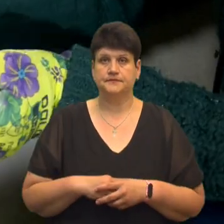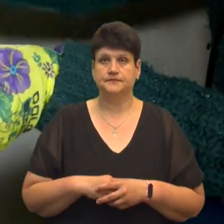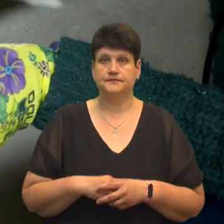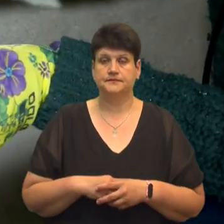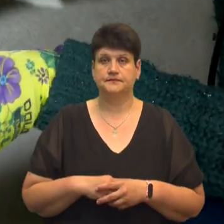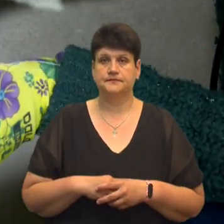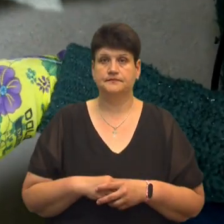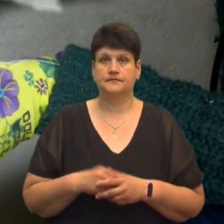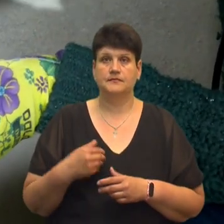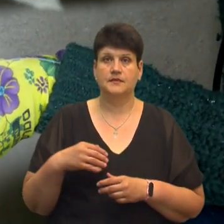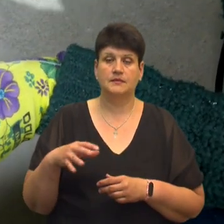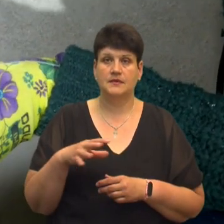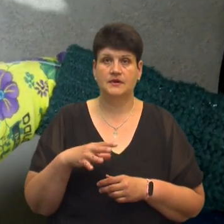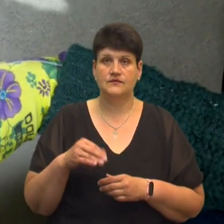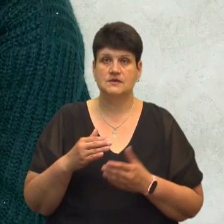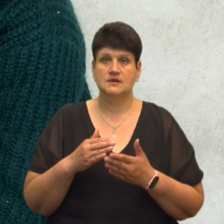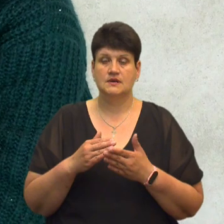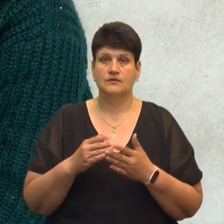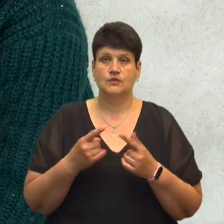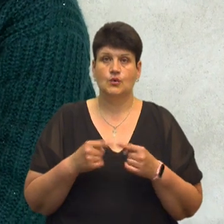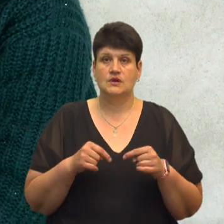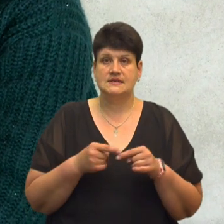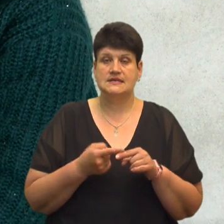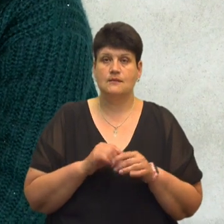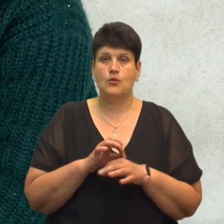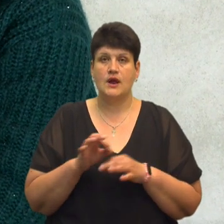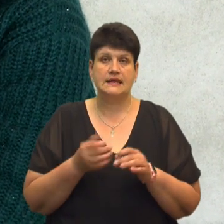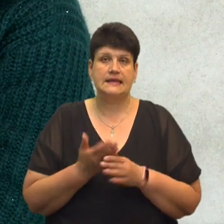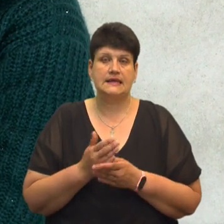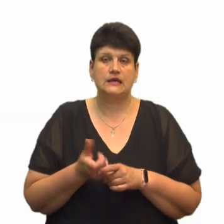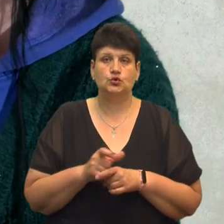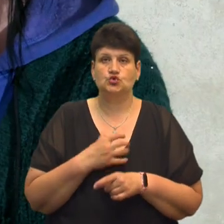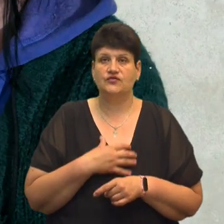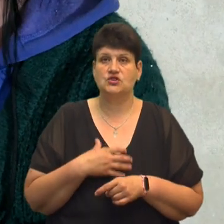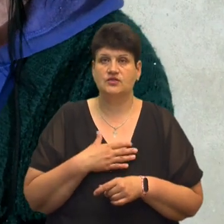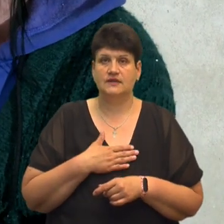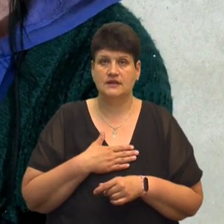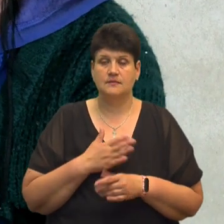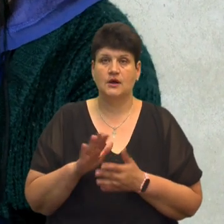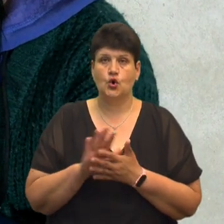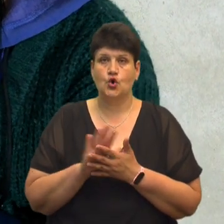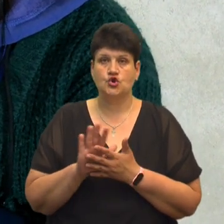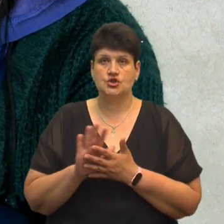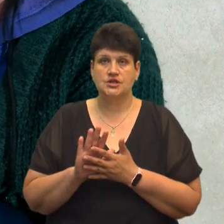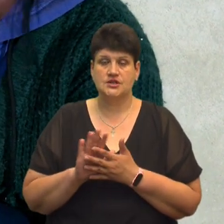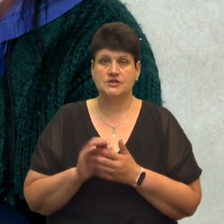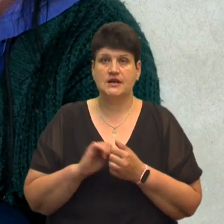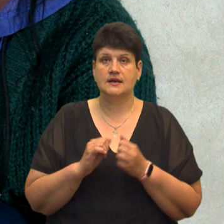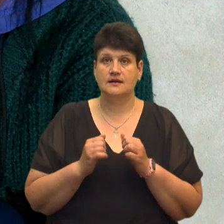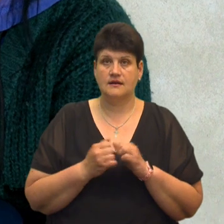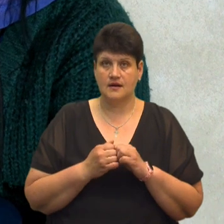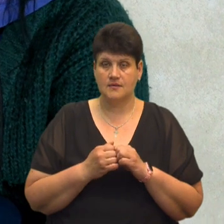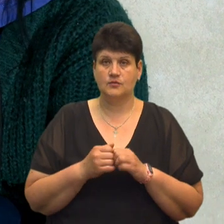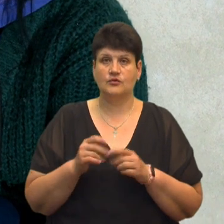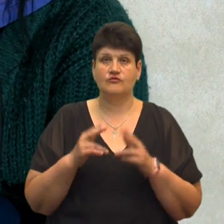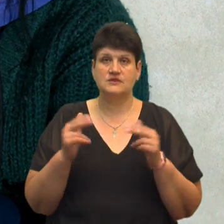Ми всі в одній організації і цей проєкт є дуже важливим для нас. Ми очищуємо камінь, оскільки було в замку дуже